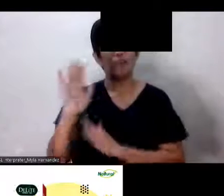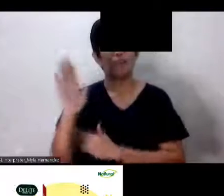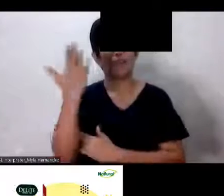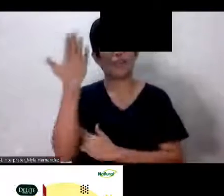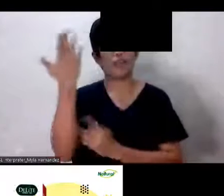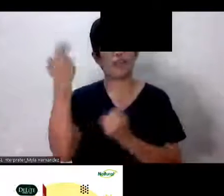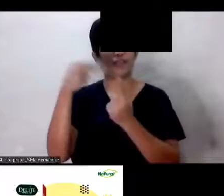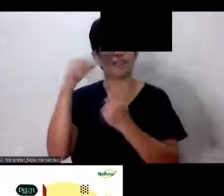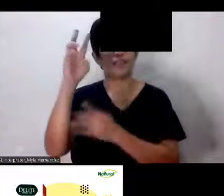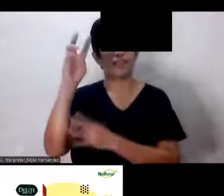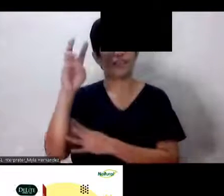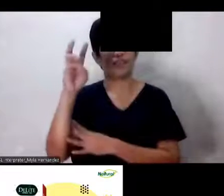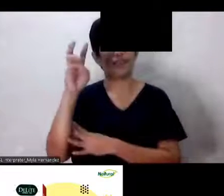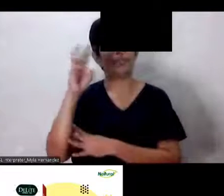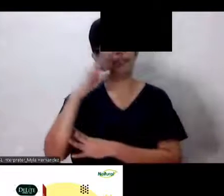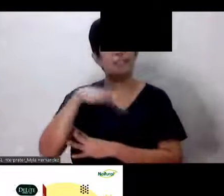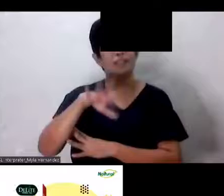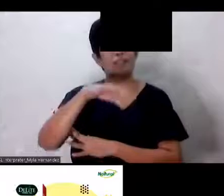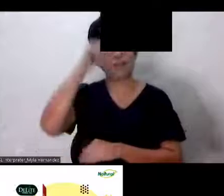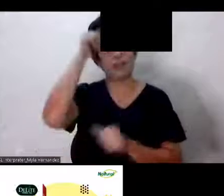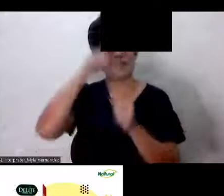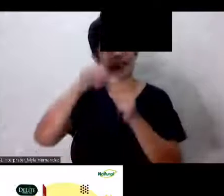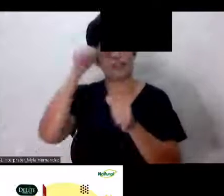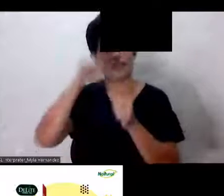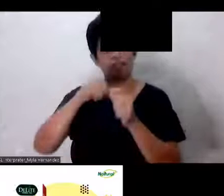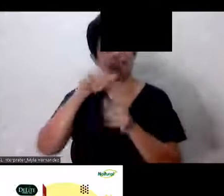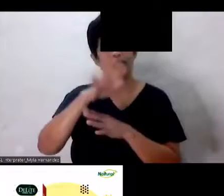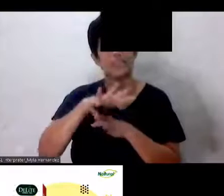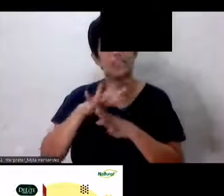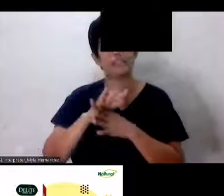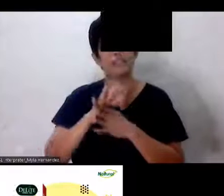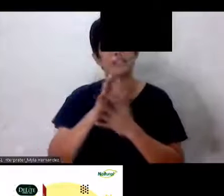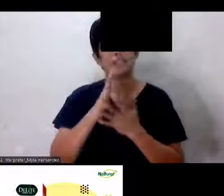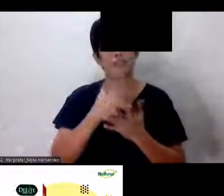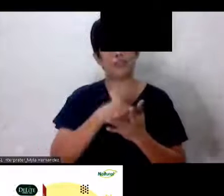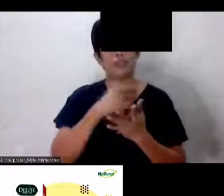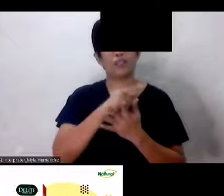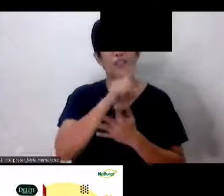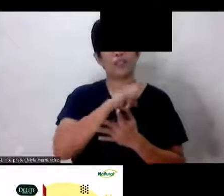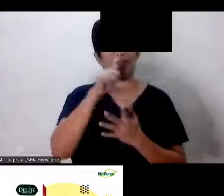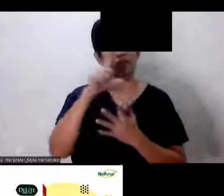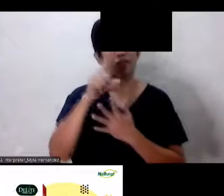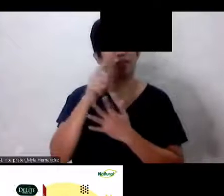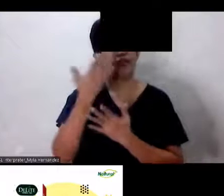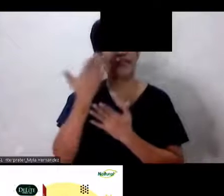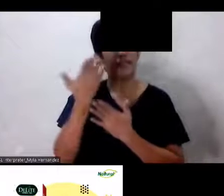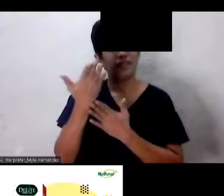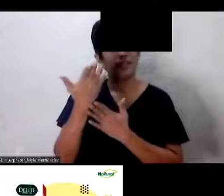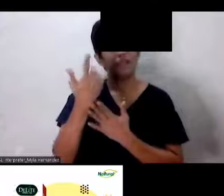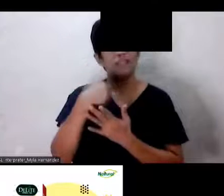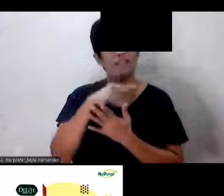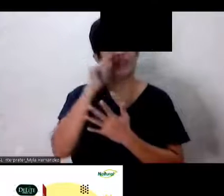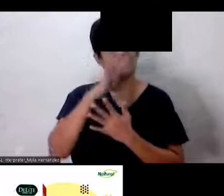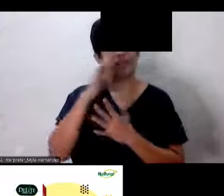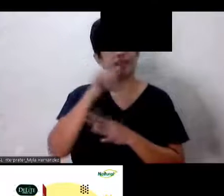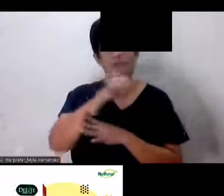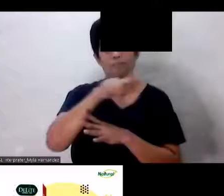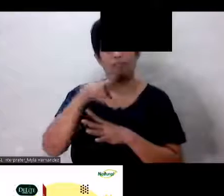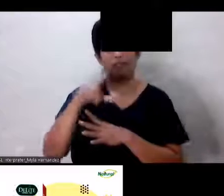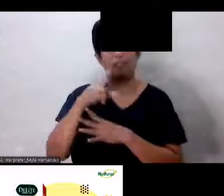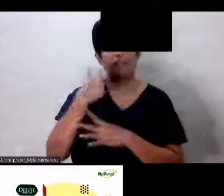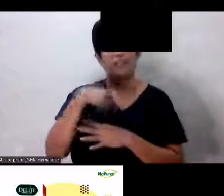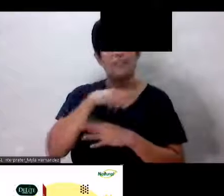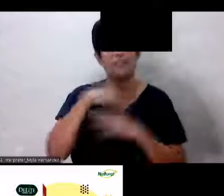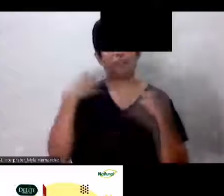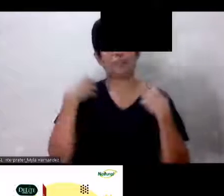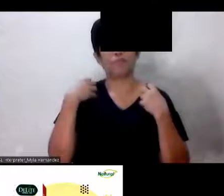Hanggang alas 6 At kami po'y Nagpapaalala sa inyo Ng kagustuhan po Ng ating Panginoon Ng kagustuhan po Ng ating Diyos Para sa ating lahat Tayo po ay